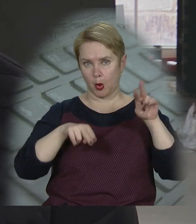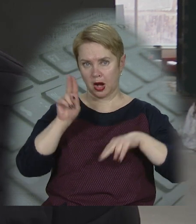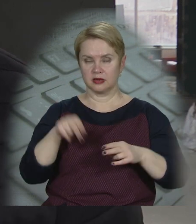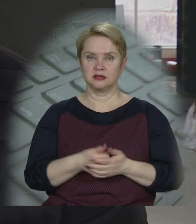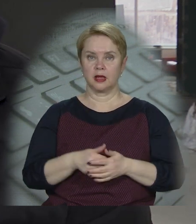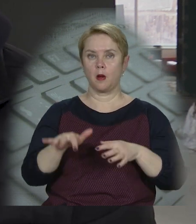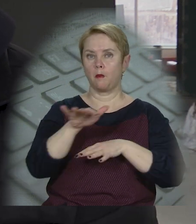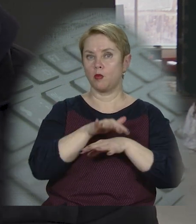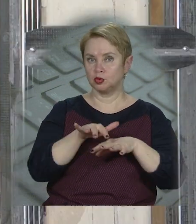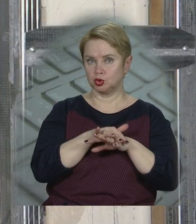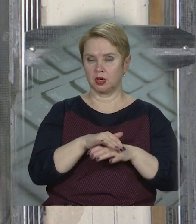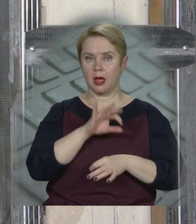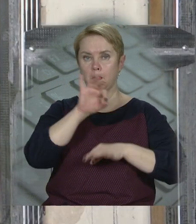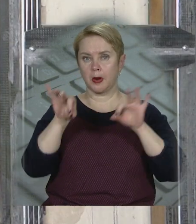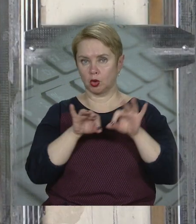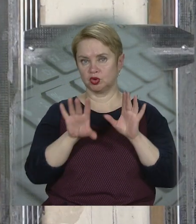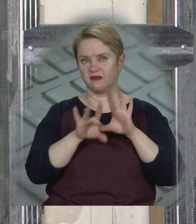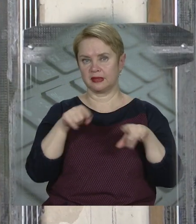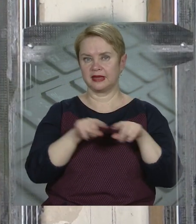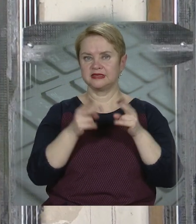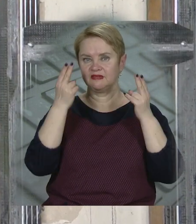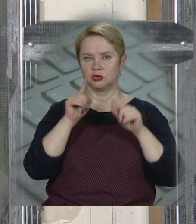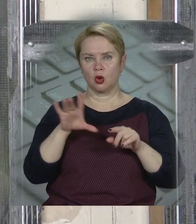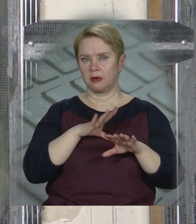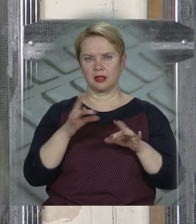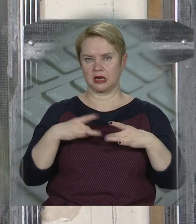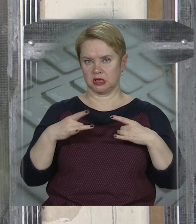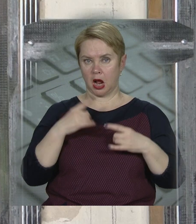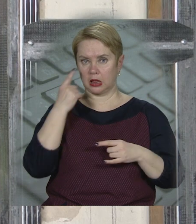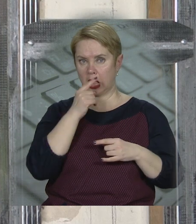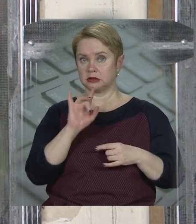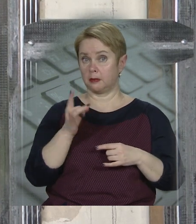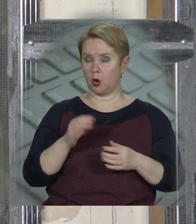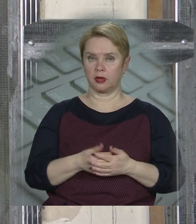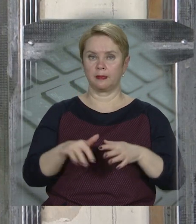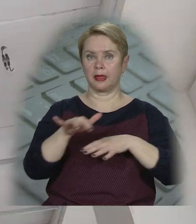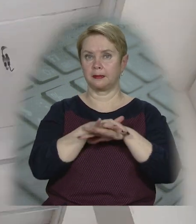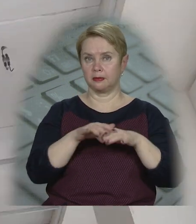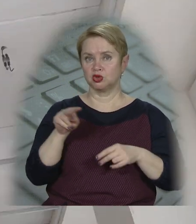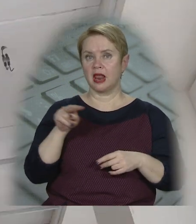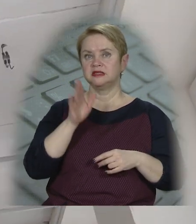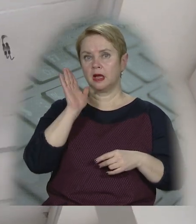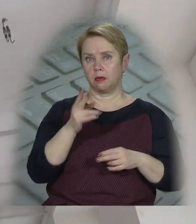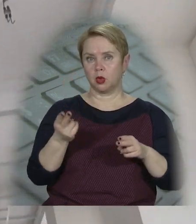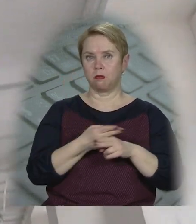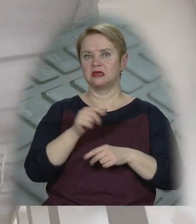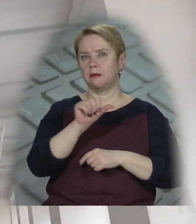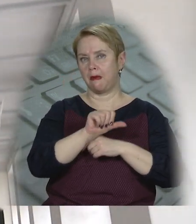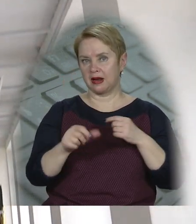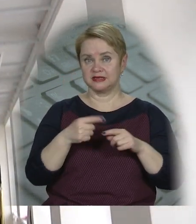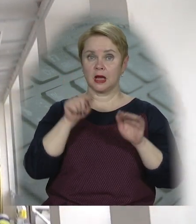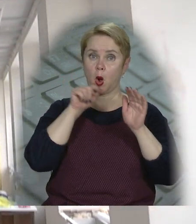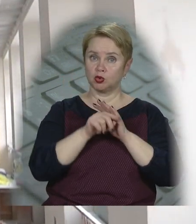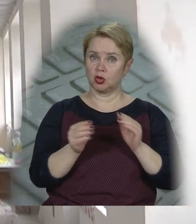покраски непосередньо в поміщенні. Проєктуєвщики вибирають такі ціта, щоб вони не роздражали очі дитинка. Приміщені ліцею будуть безбар